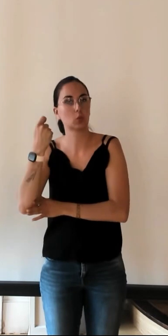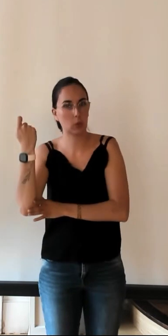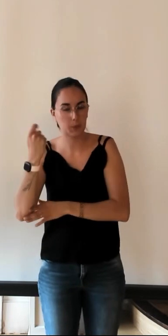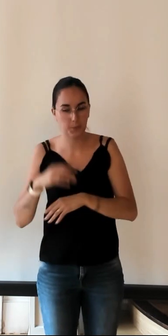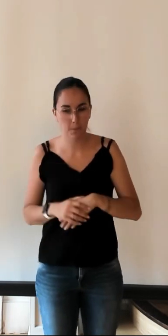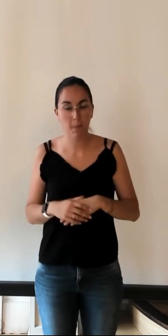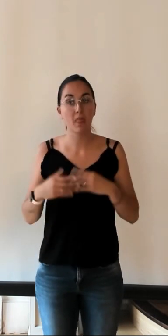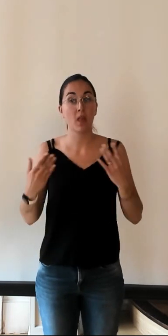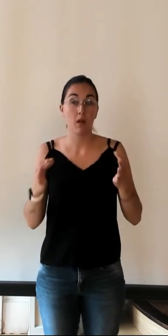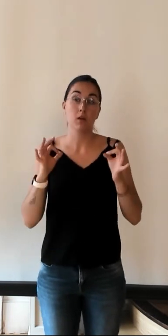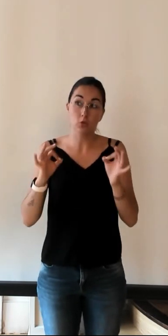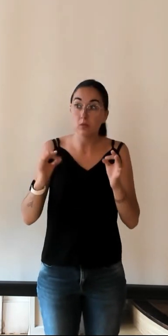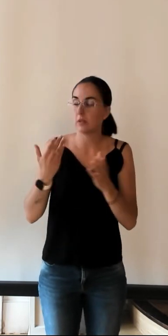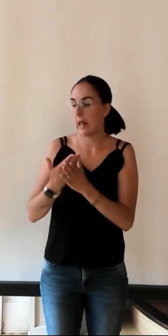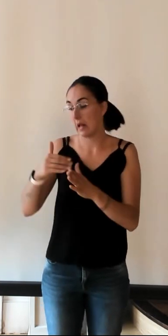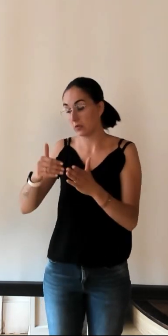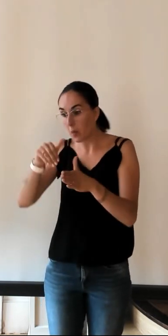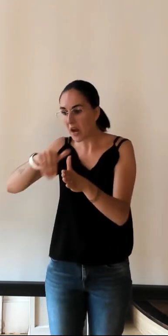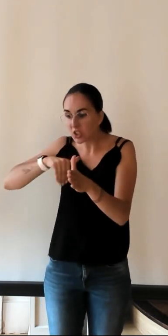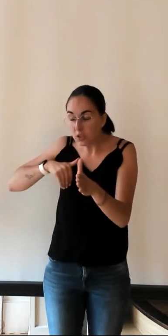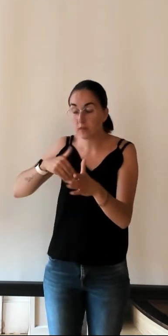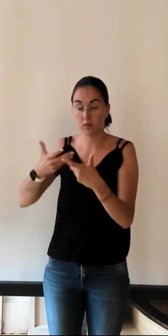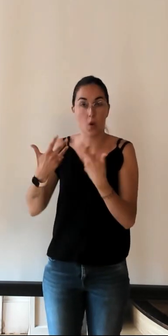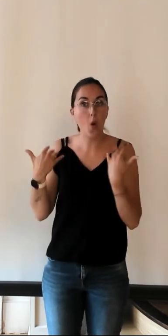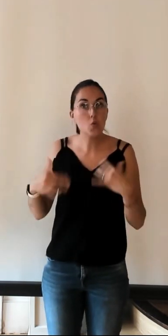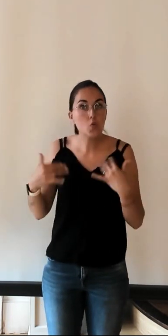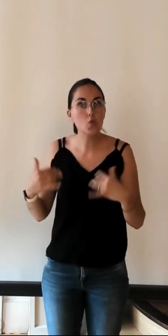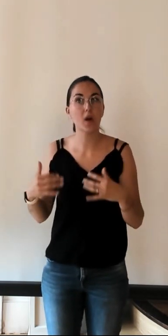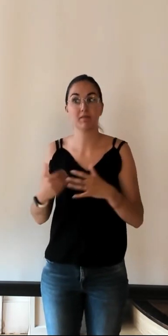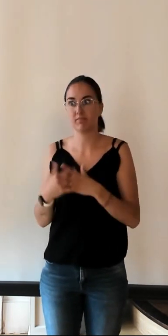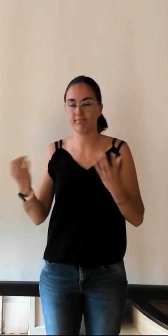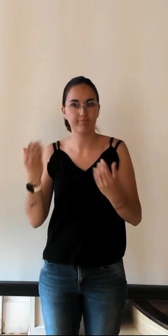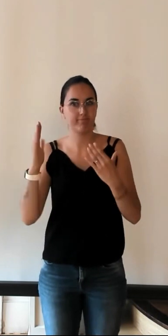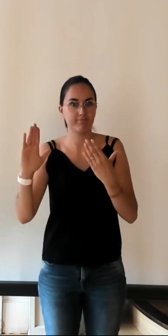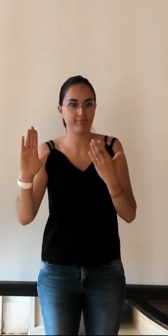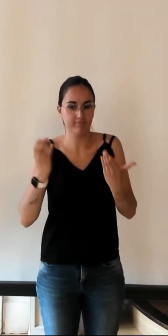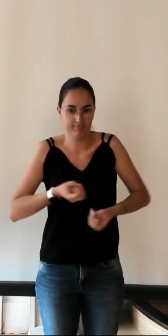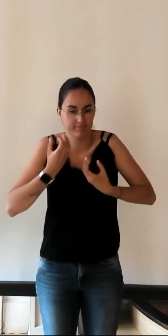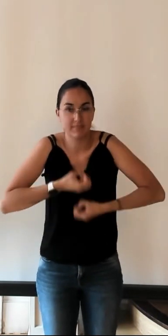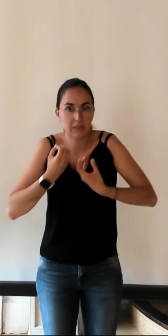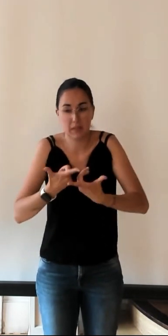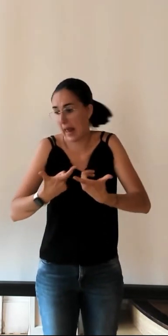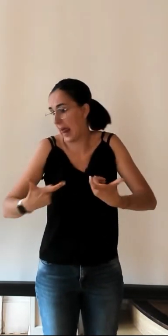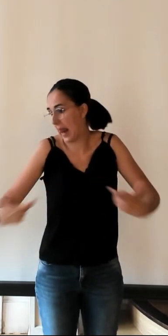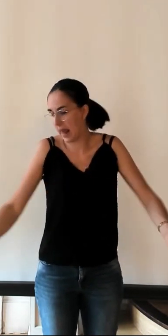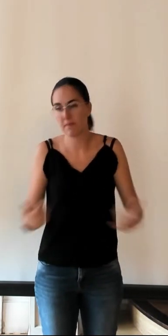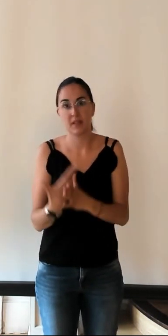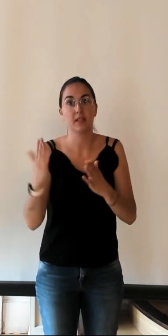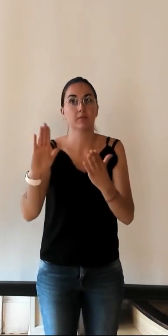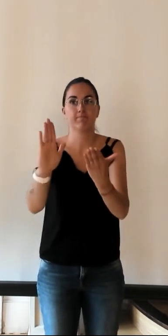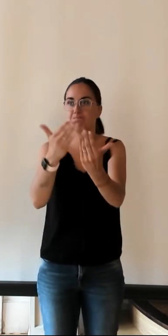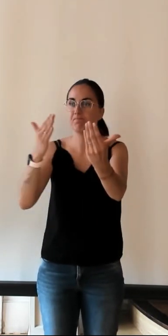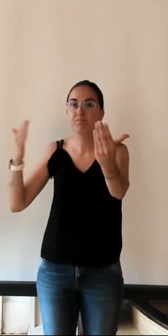effet beaucoup à dire. Et donc, cette exposition montrait l'organisation touristique